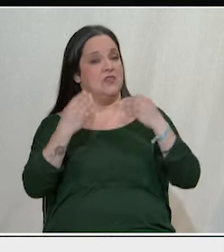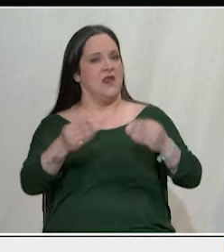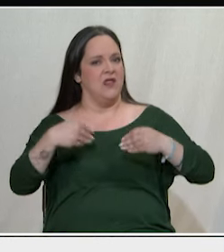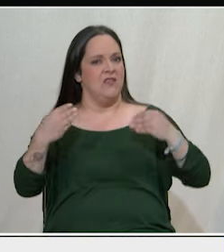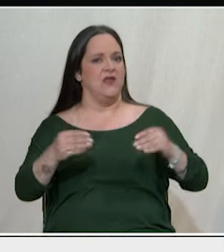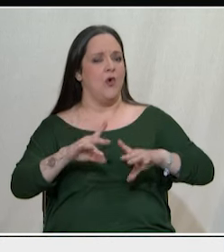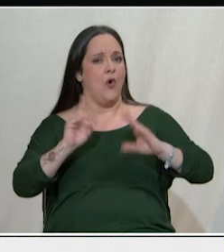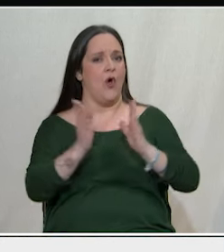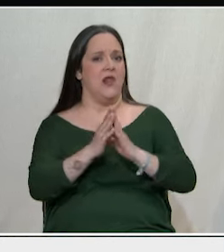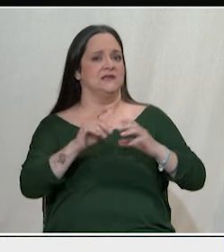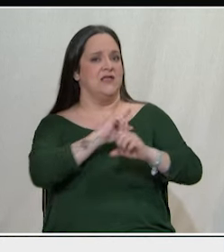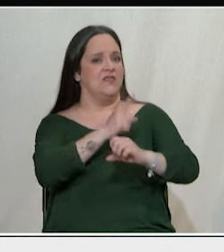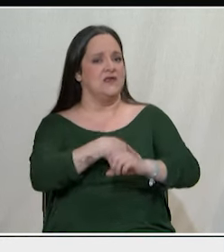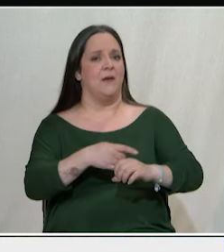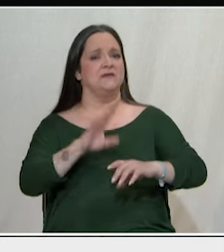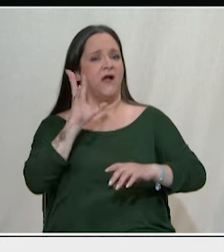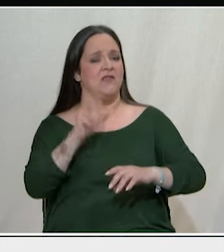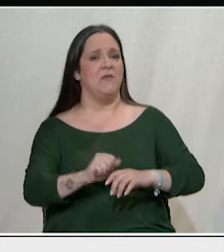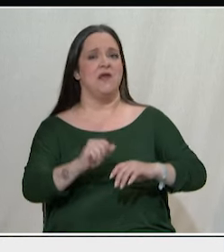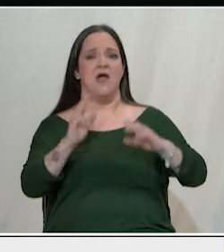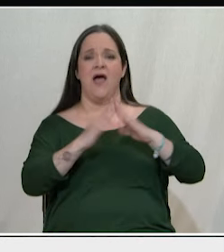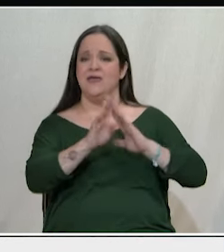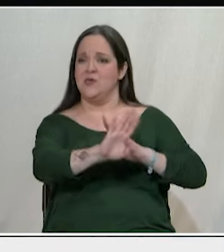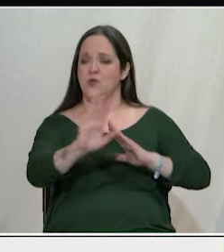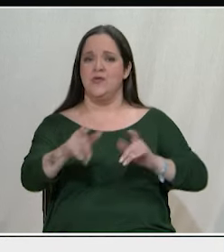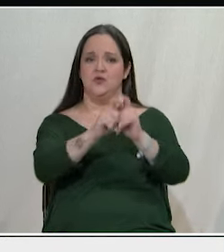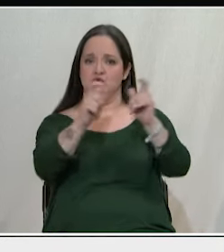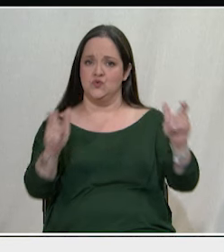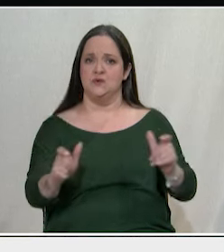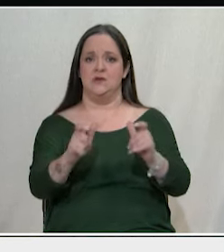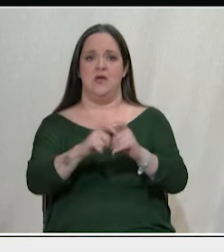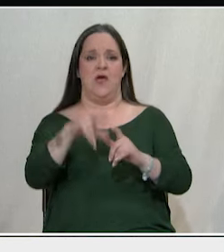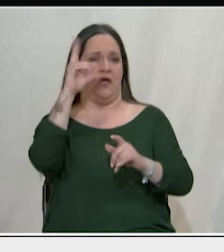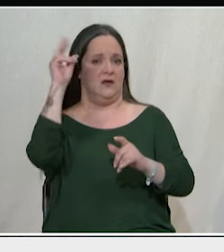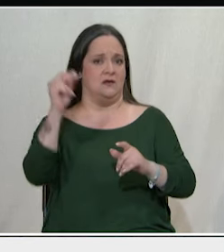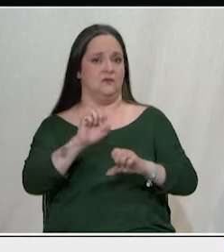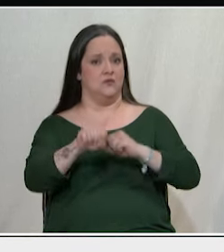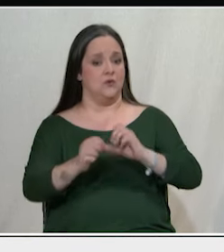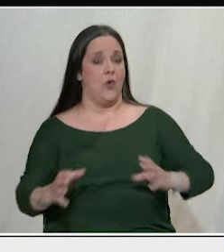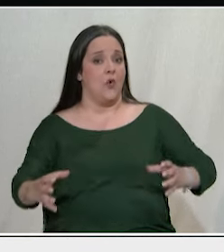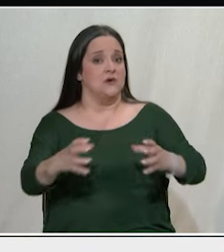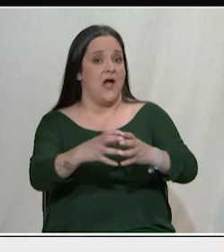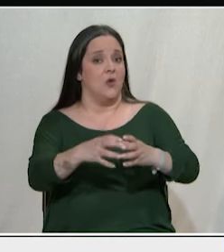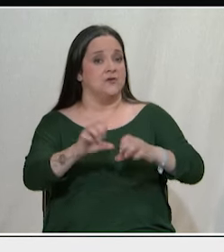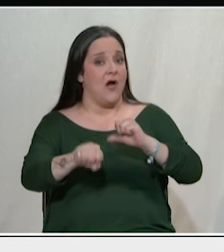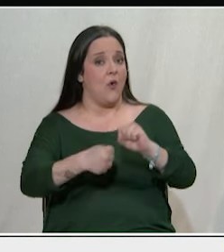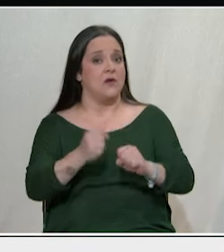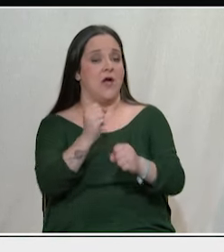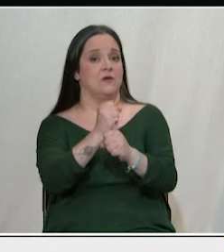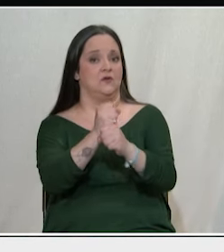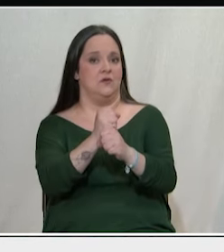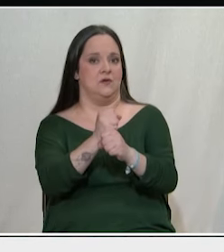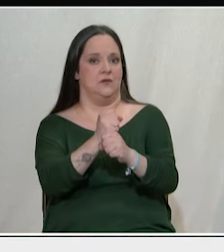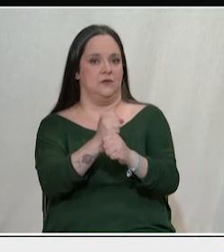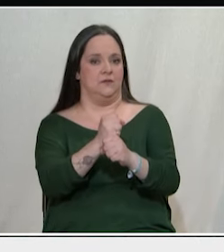καθημερινά στους χώρους δουλειάς στις γειτονίες, στις σχολές, στα σχολεία για την οργάνωση και τον αγώνα των εργαζομένων να μην δίνει το βάρος της στη